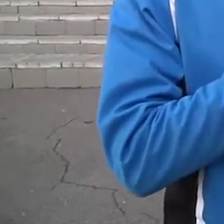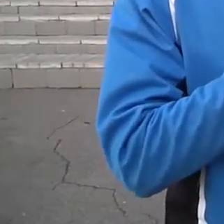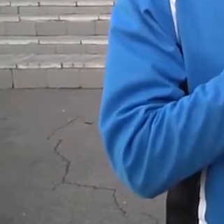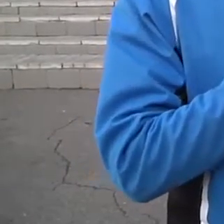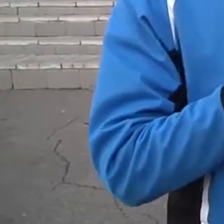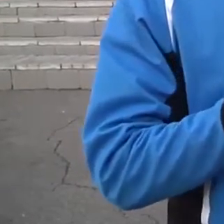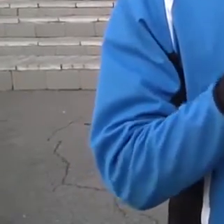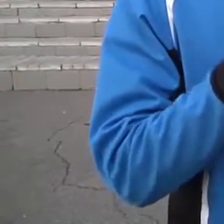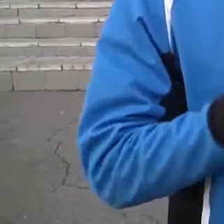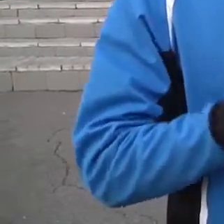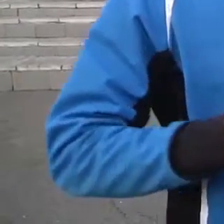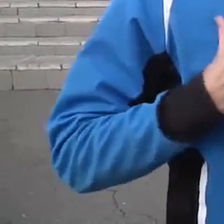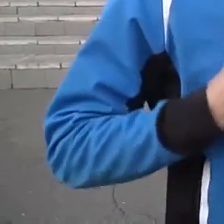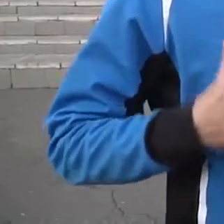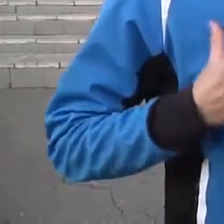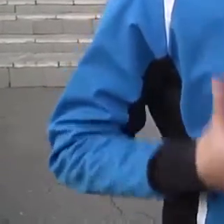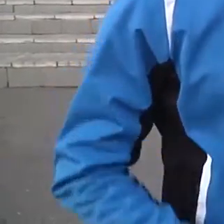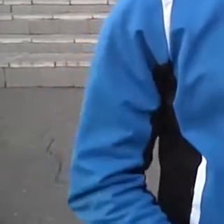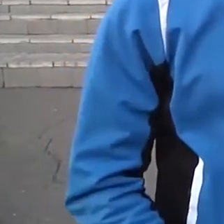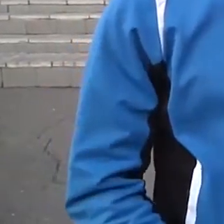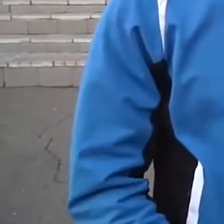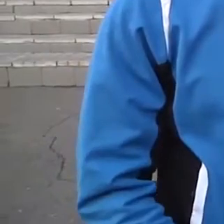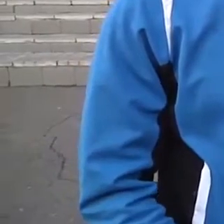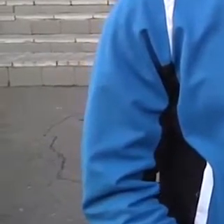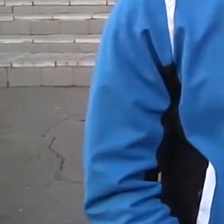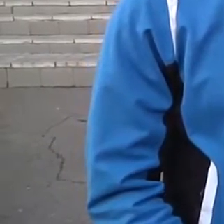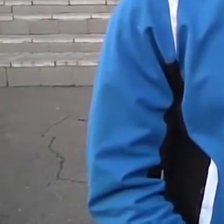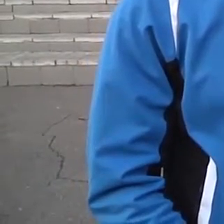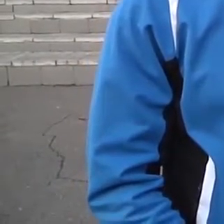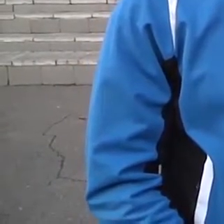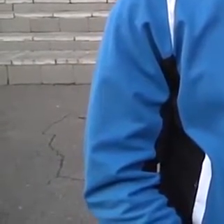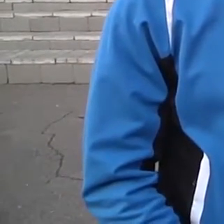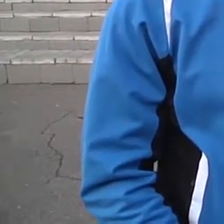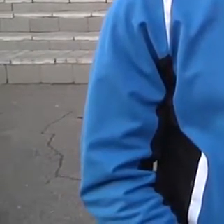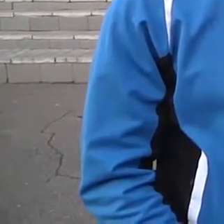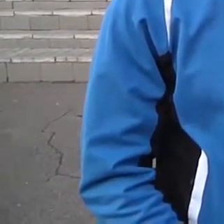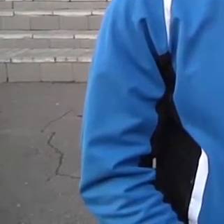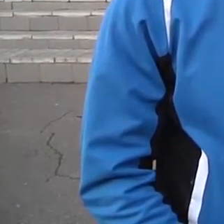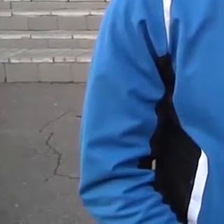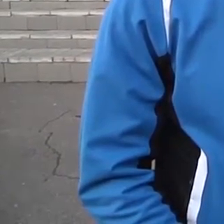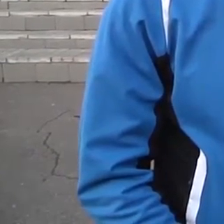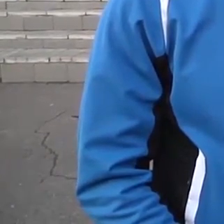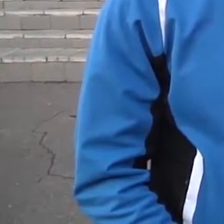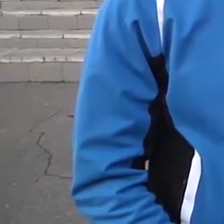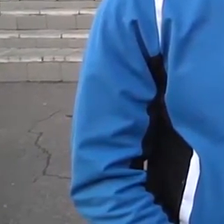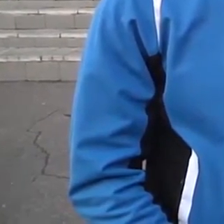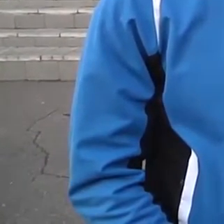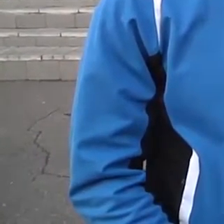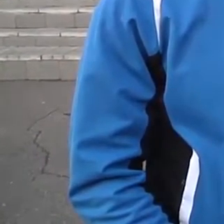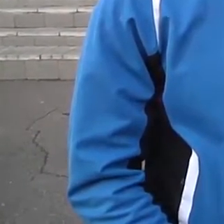полюбив, сподобалося, почав тренуватися, доставляло задоволення